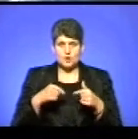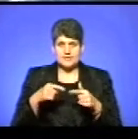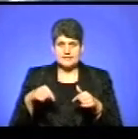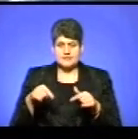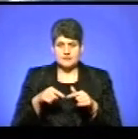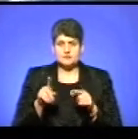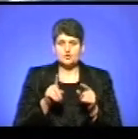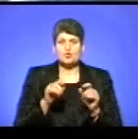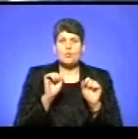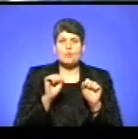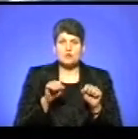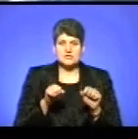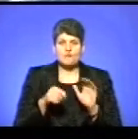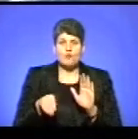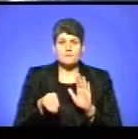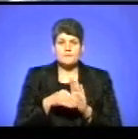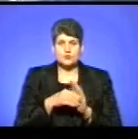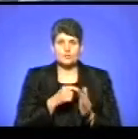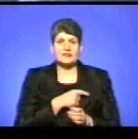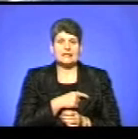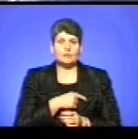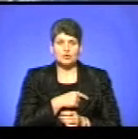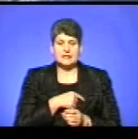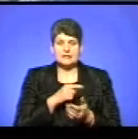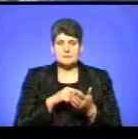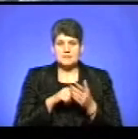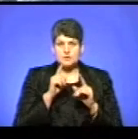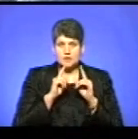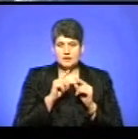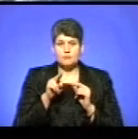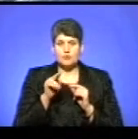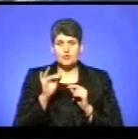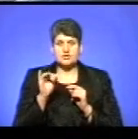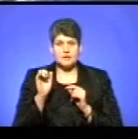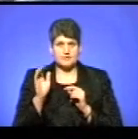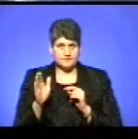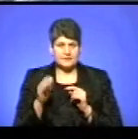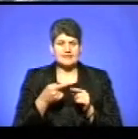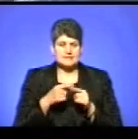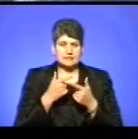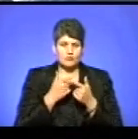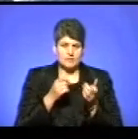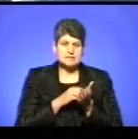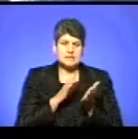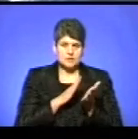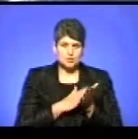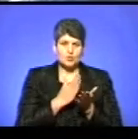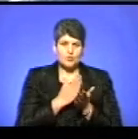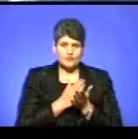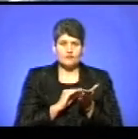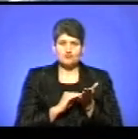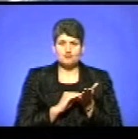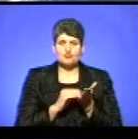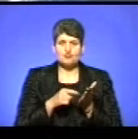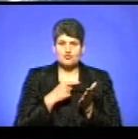щодо можливого підкупу депутату міської ради Почаєва. Ця інформація зареєстрована в журналі